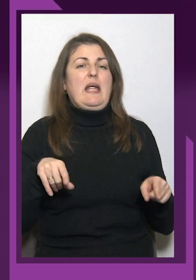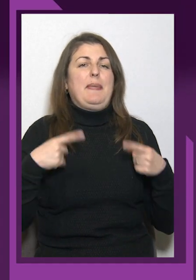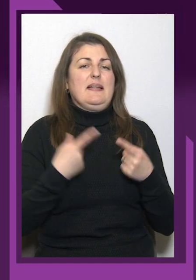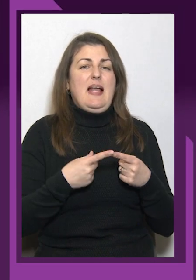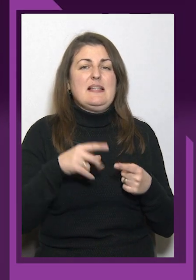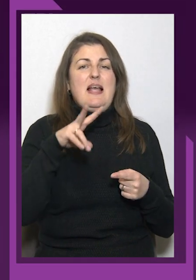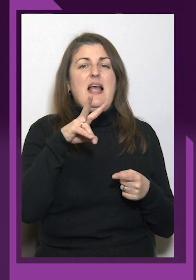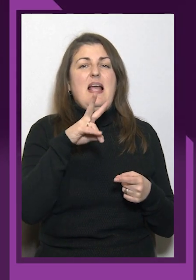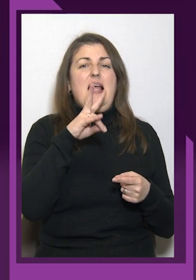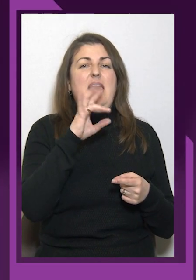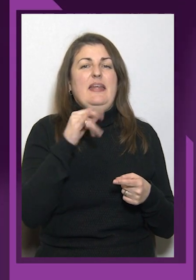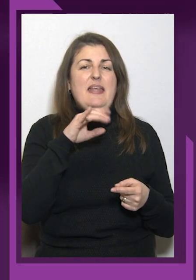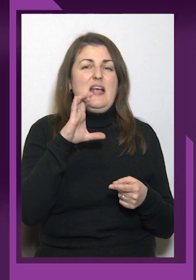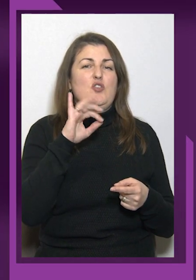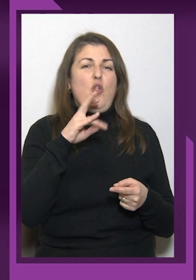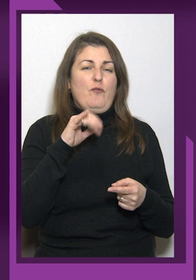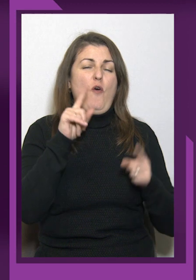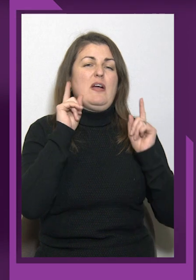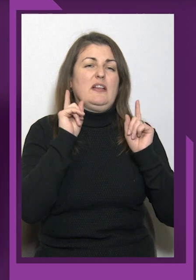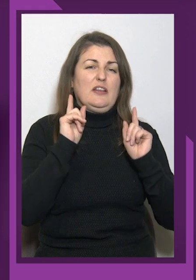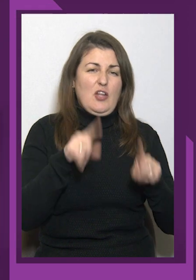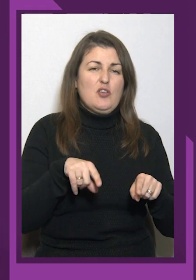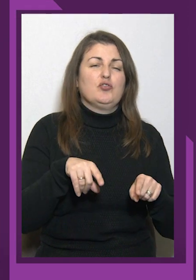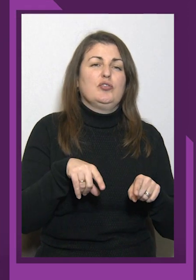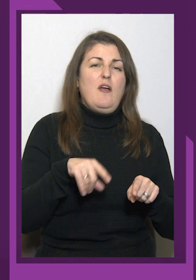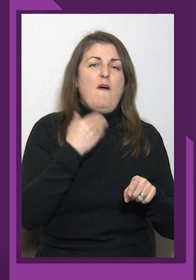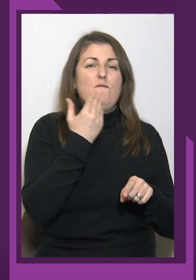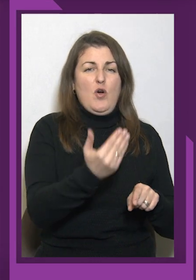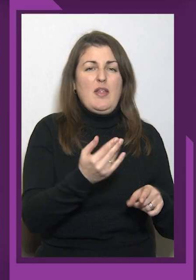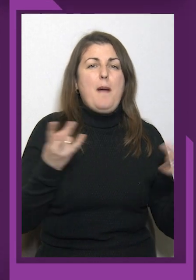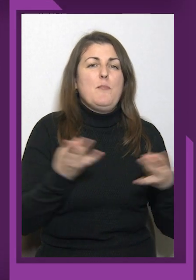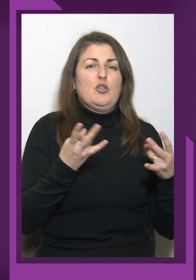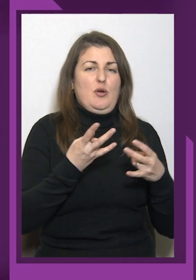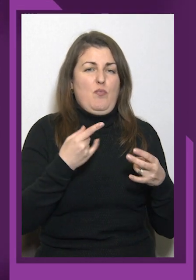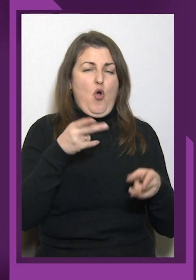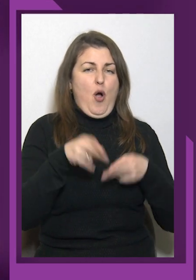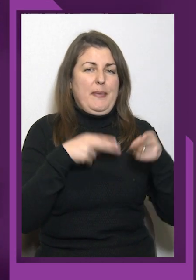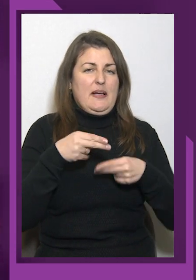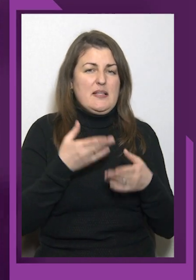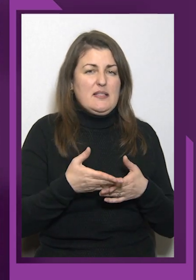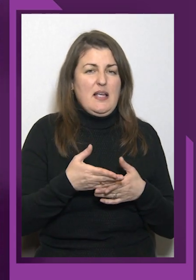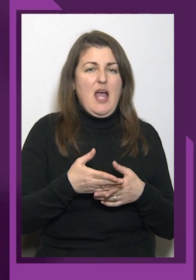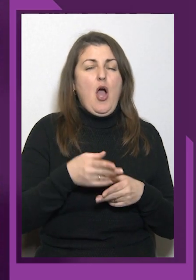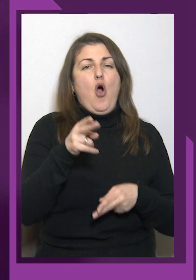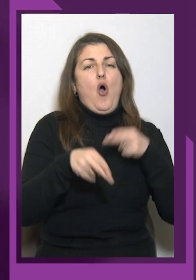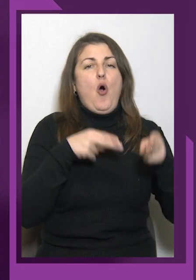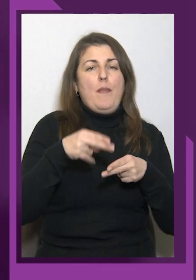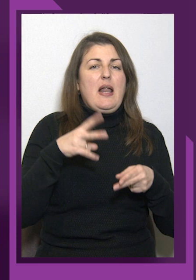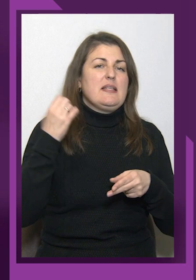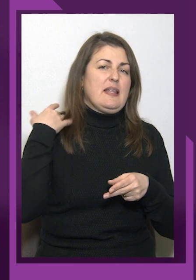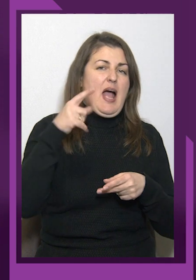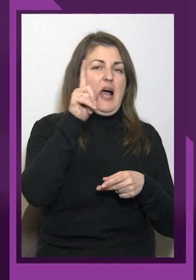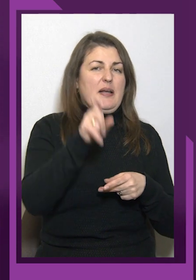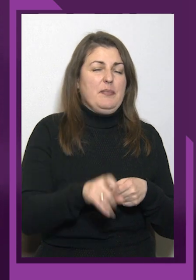вона потребує операції. Операція на хребті. Лідія зайняла четверте місце, піднявши 95